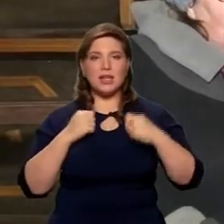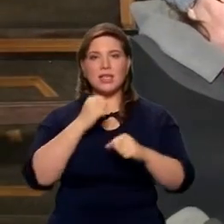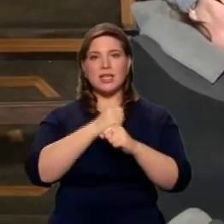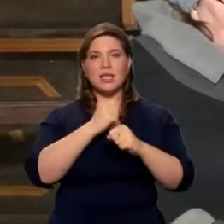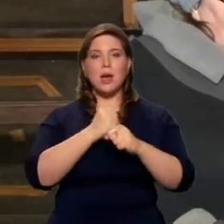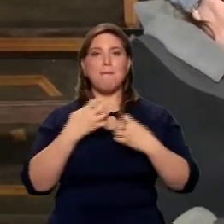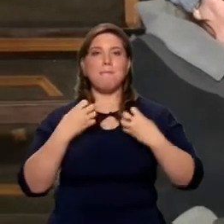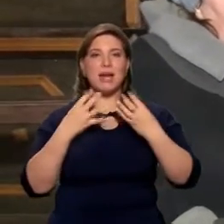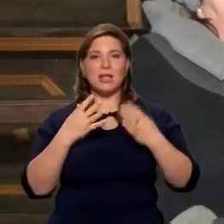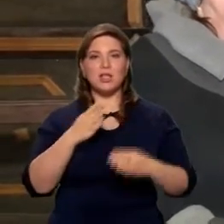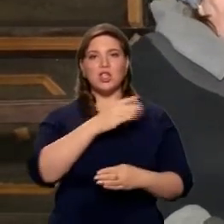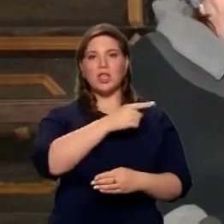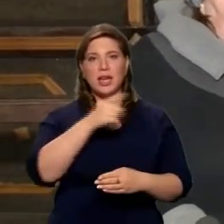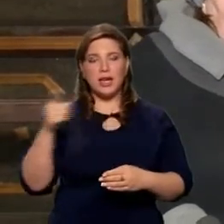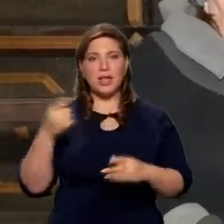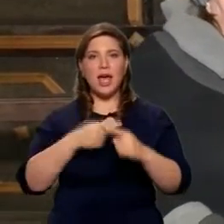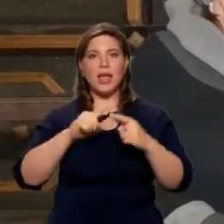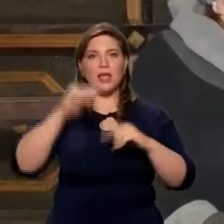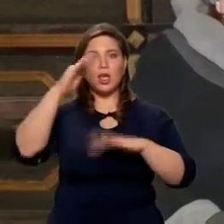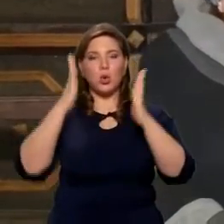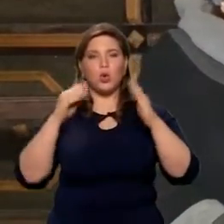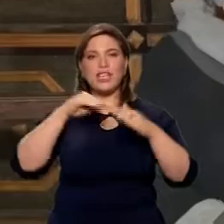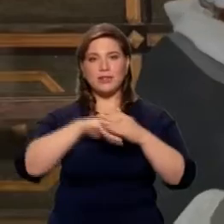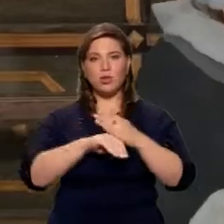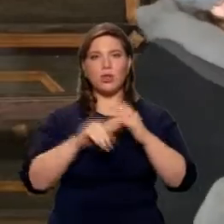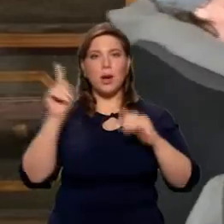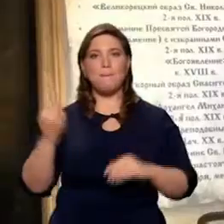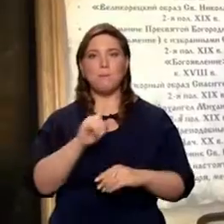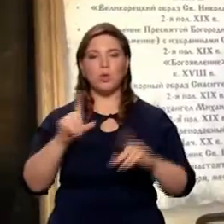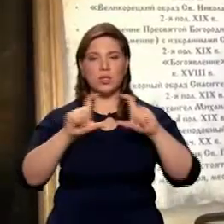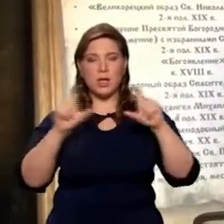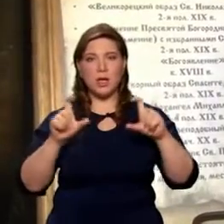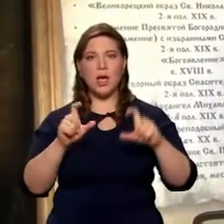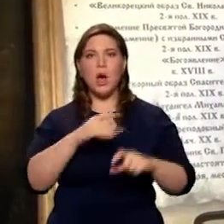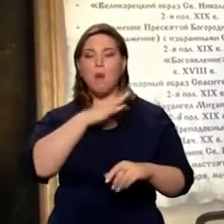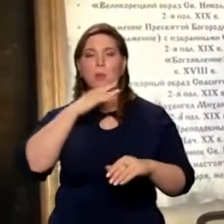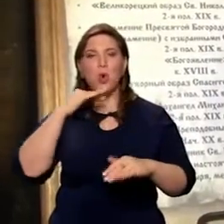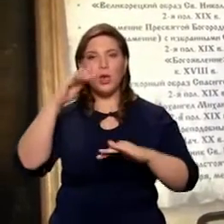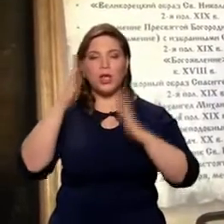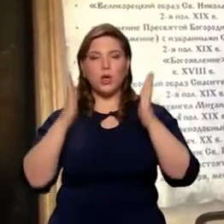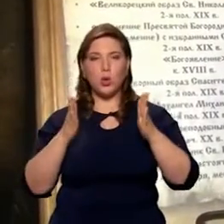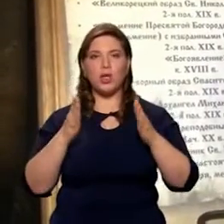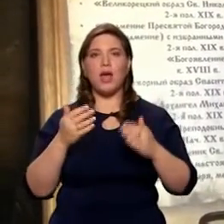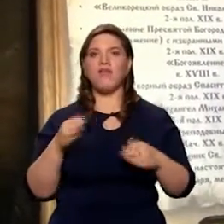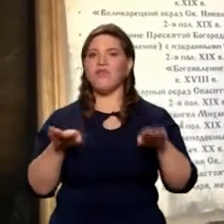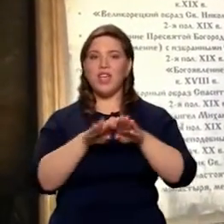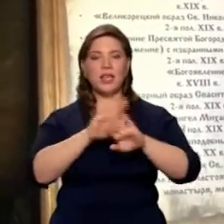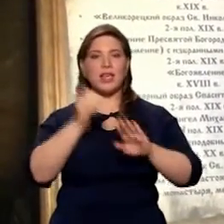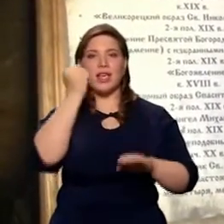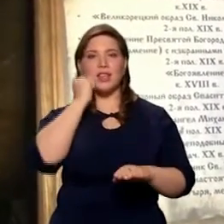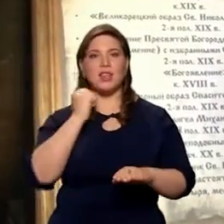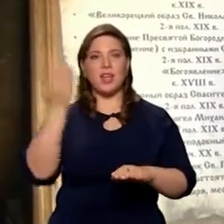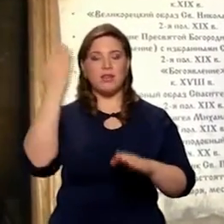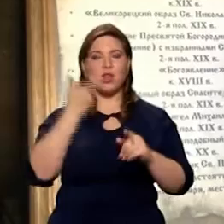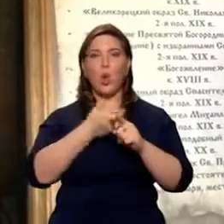праздничный ряд. Это иконы из фондов музея. Но многие из них, хотя они не столь древние, но они тоже очень интересны.